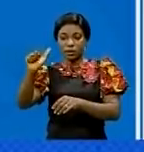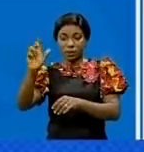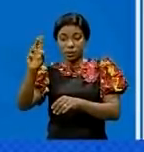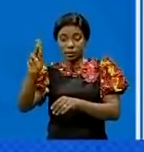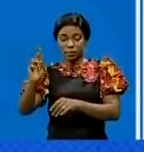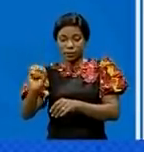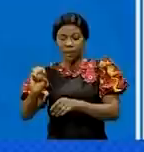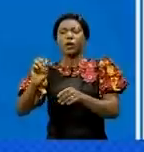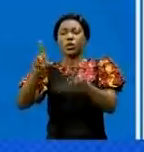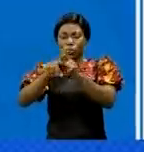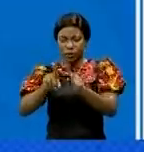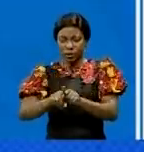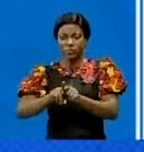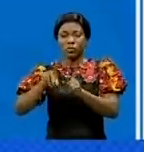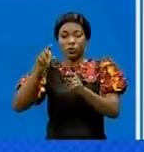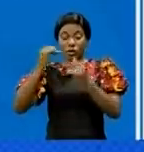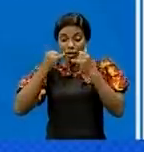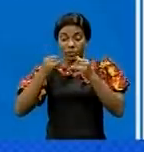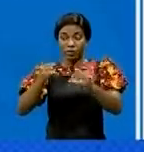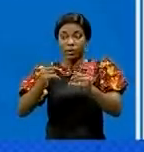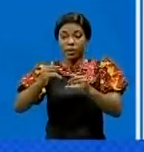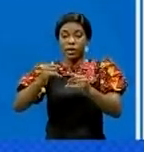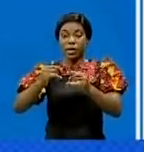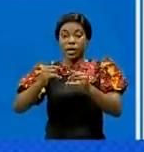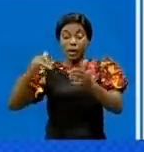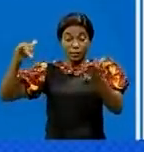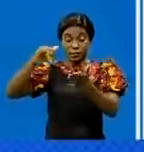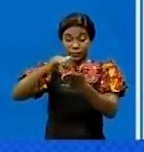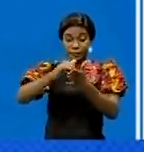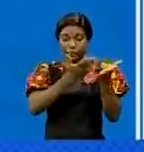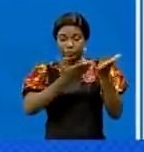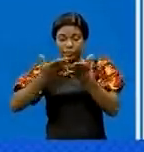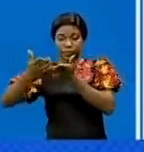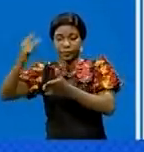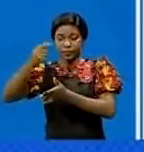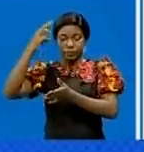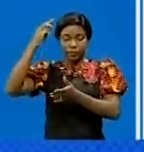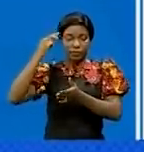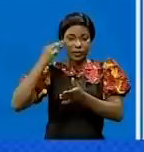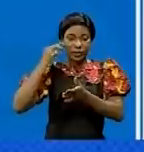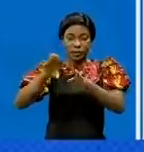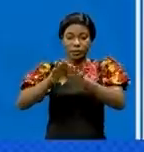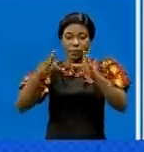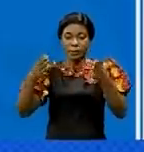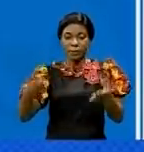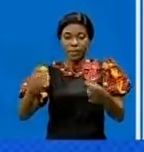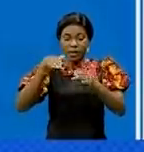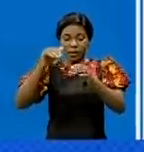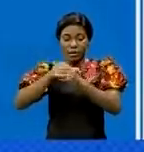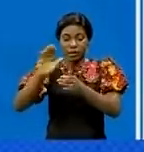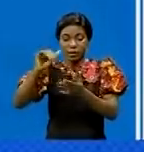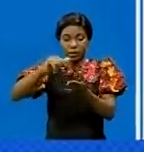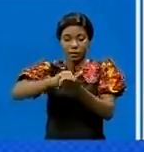signaler par ailleurs que l'avion qui a amené le Premier ministre à Goma a marqué la réouverture de l'aéroport